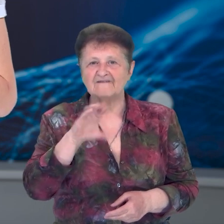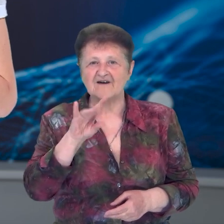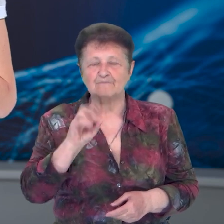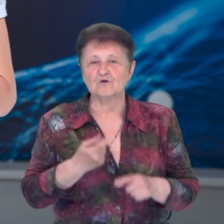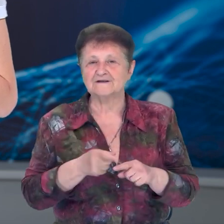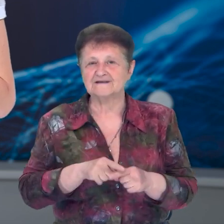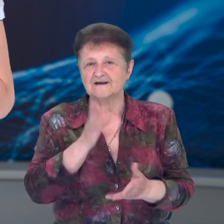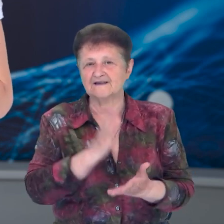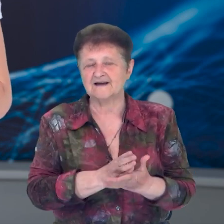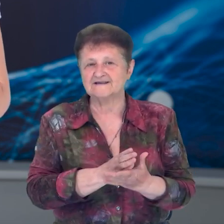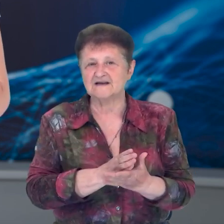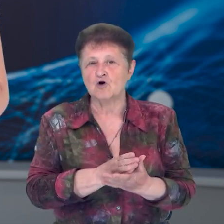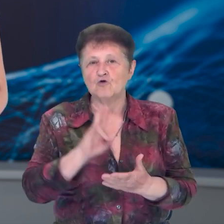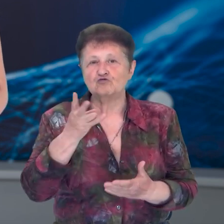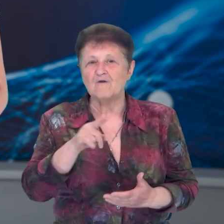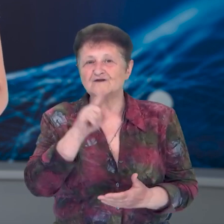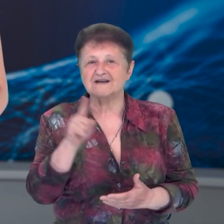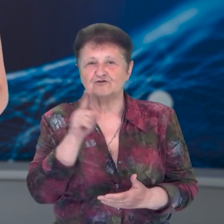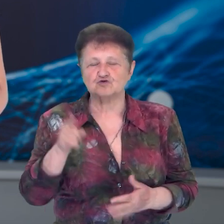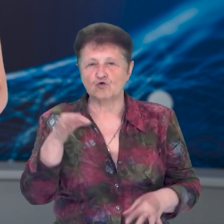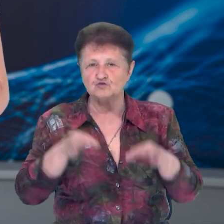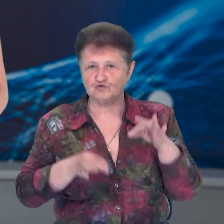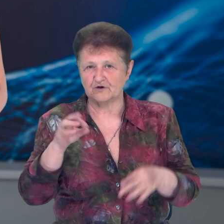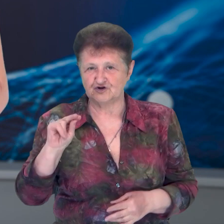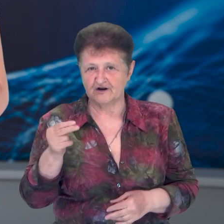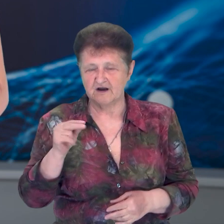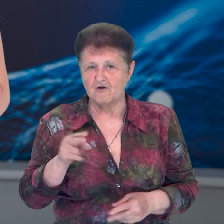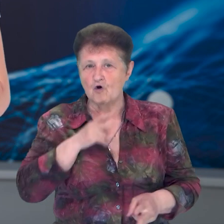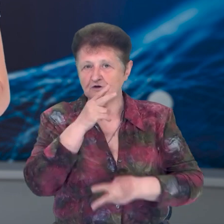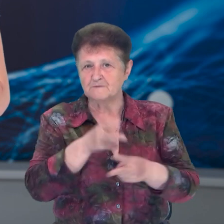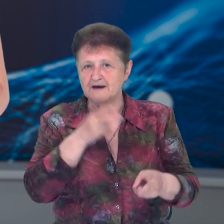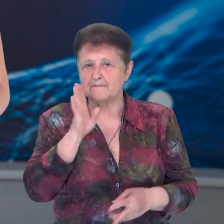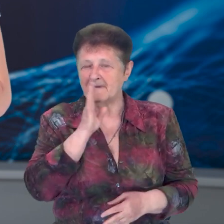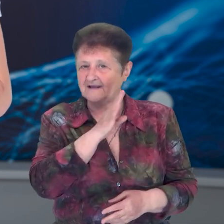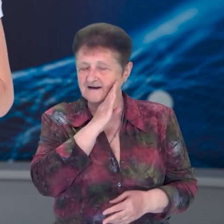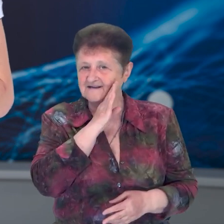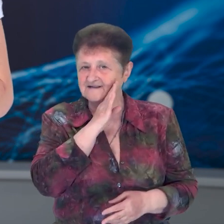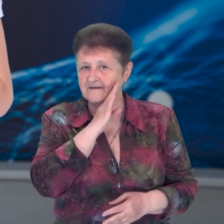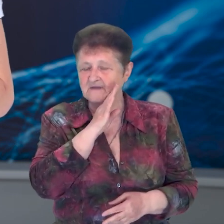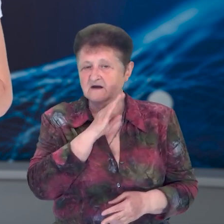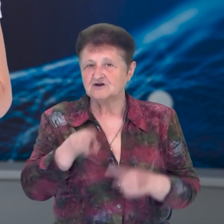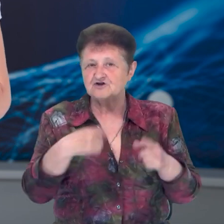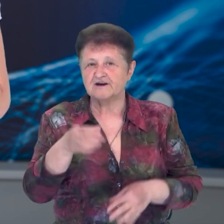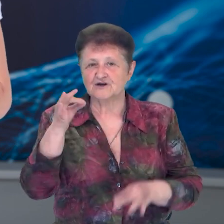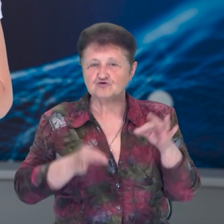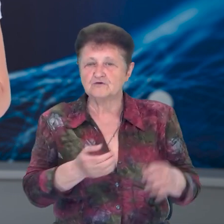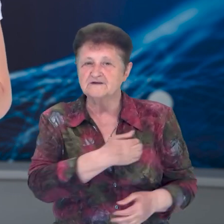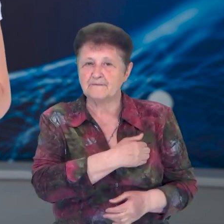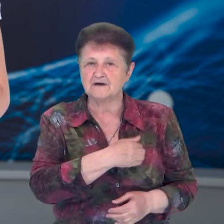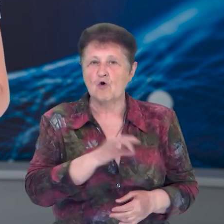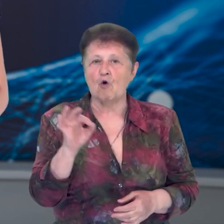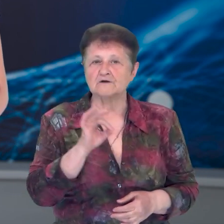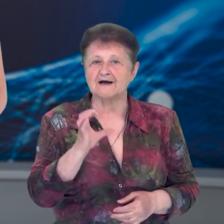Про це йдеться в ухвалі Новозаводського районного суду Чернігова. Оспорити материнство Валентини Підвербної через суд намагалася